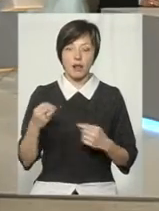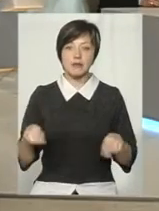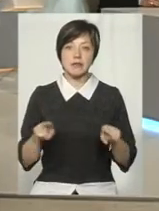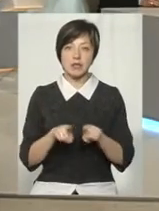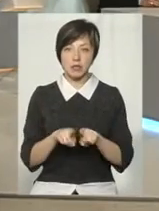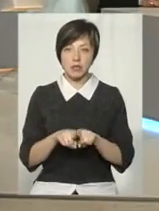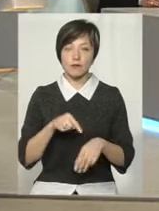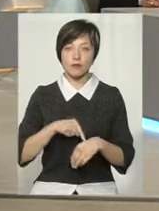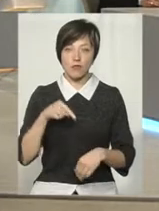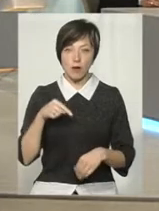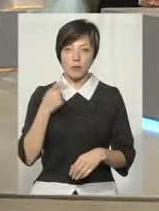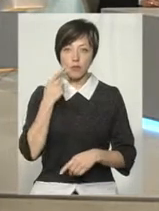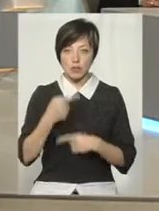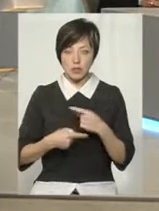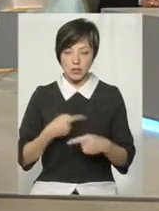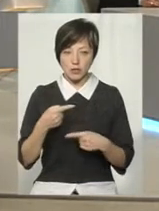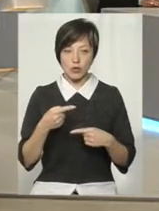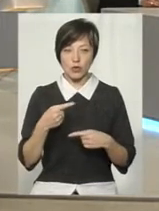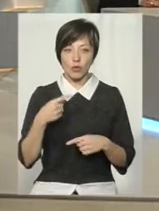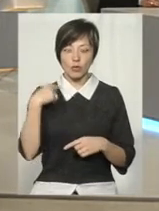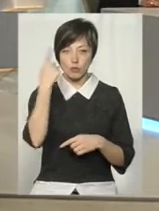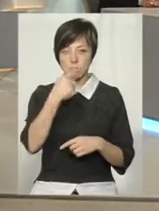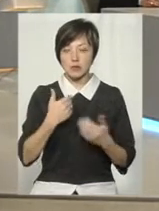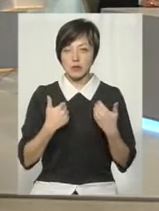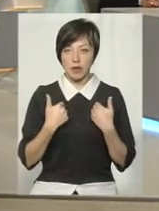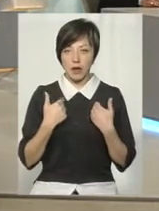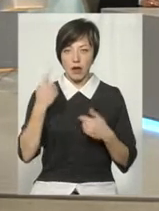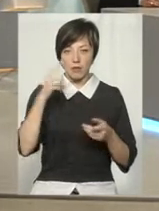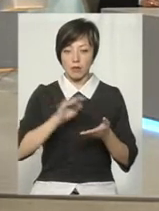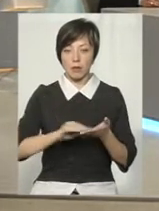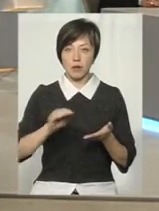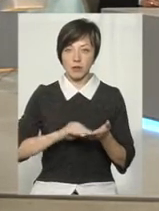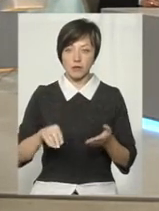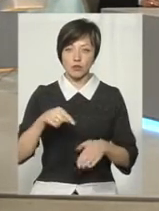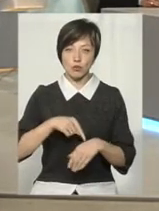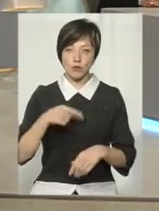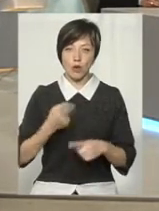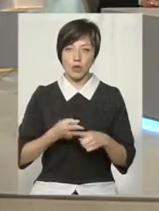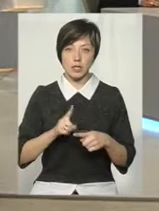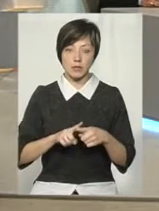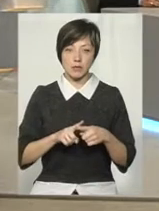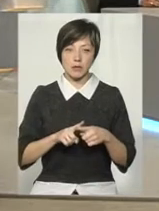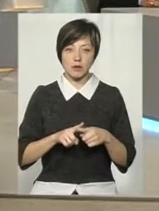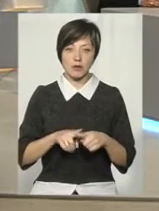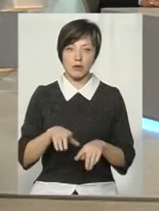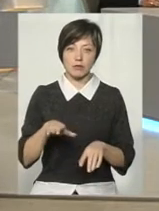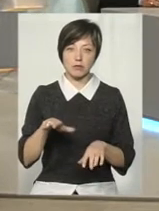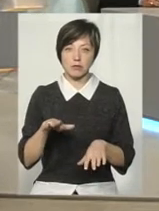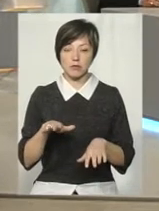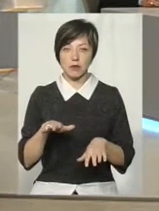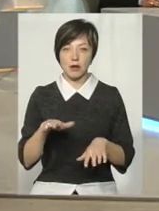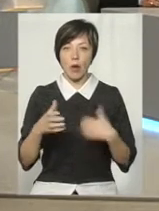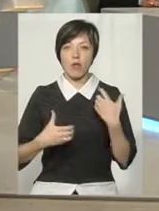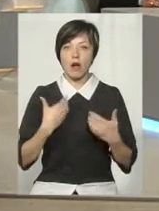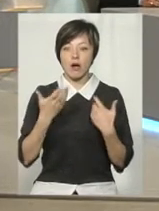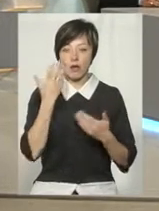відчуваємо постійно, особисто там я, як авторка матеріалів, відчуваю оці колихання після виходу